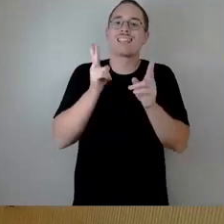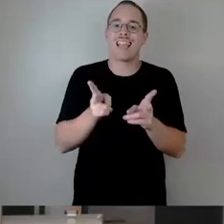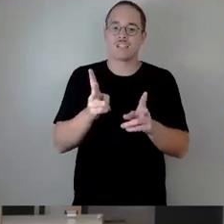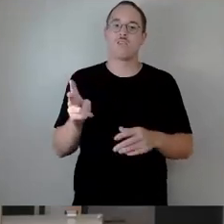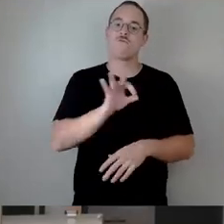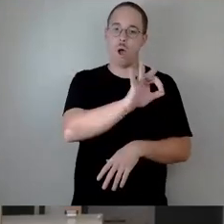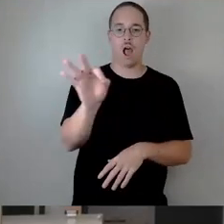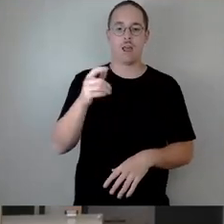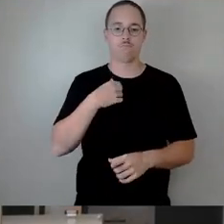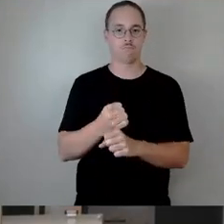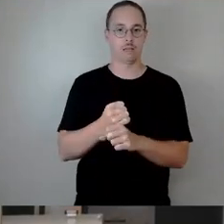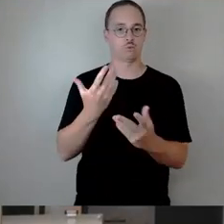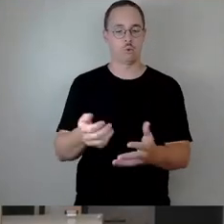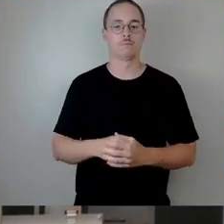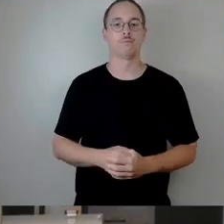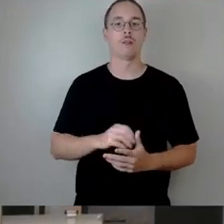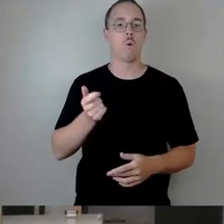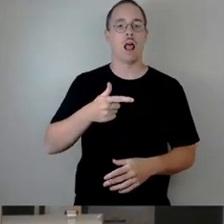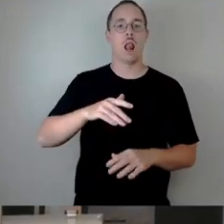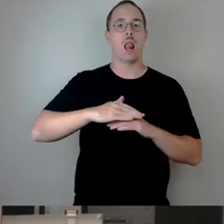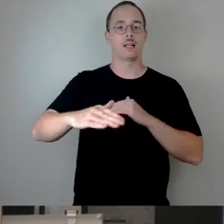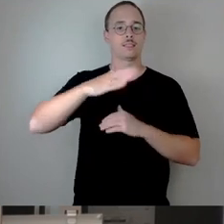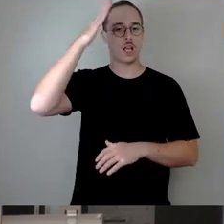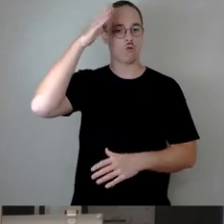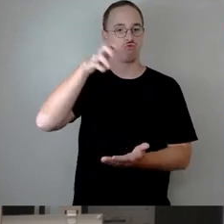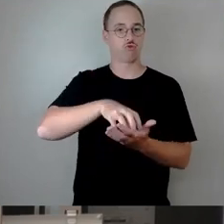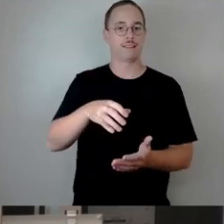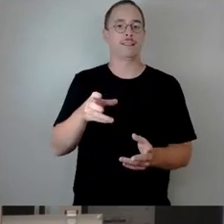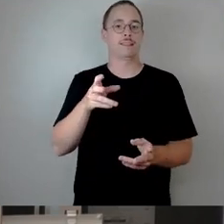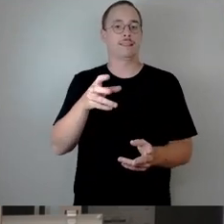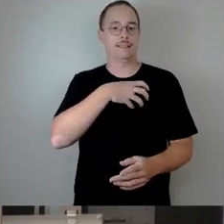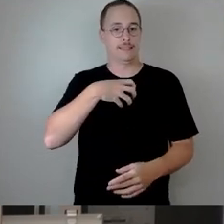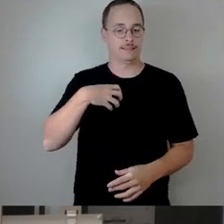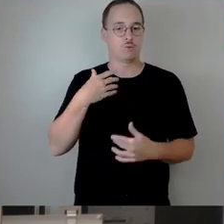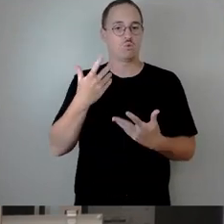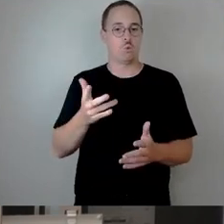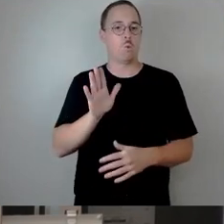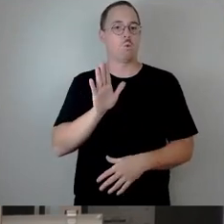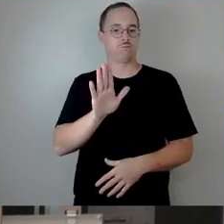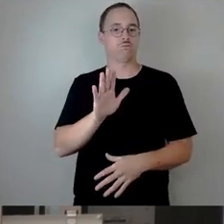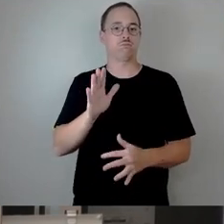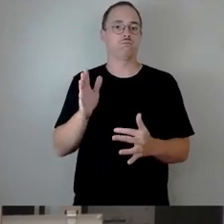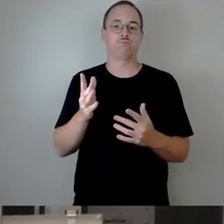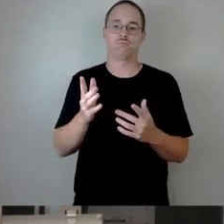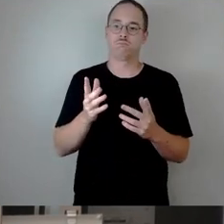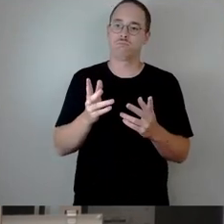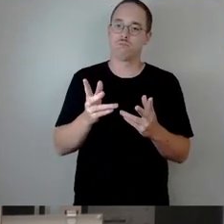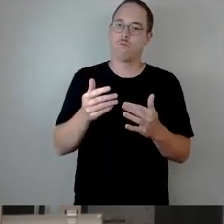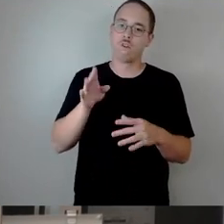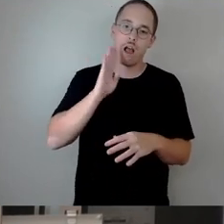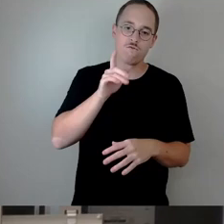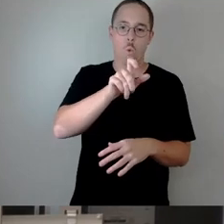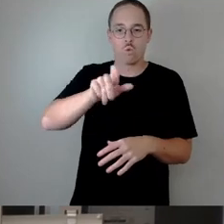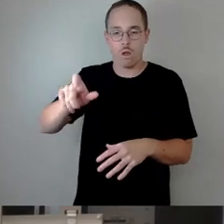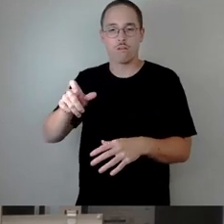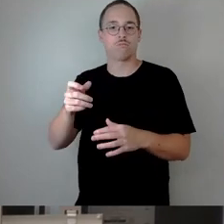die rechte Landeshauptschule Dresden gewissenhaft zu wahren und ihr Wohl und das ihrer Einwohnerinnen und Einwohner nach Kräften zu fördern. Und dann